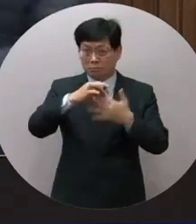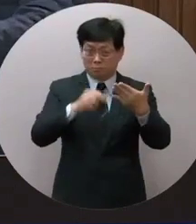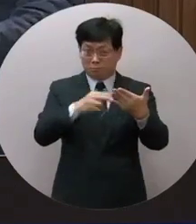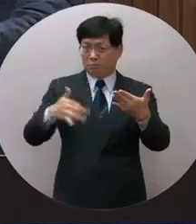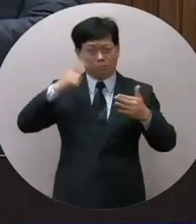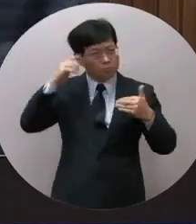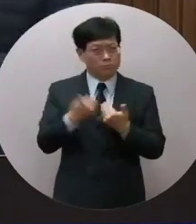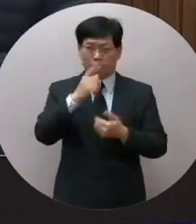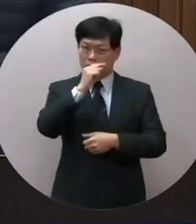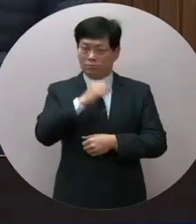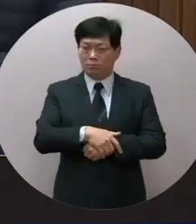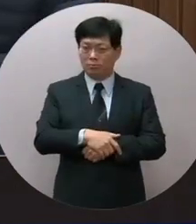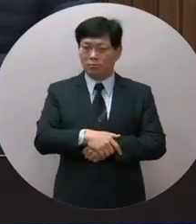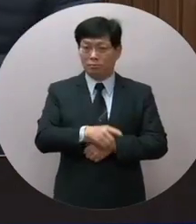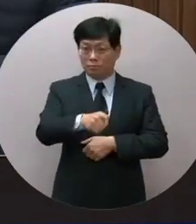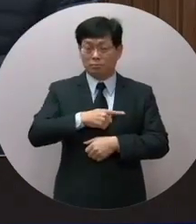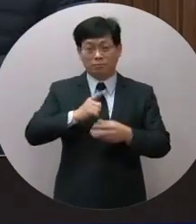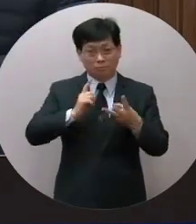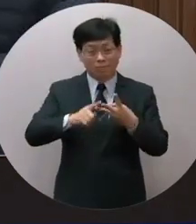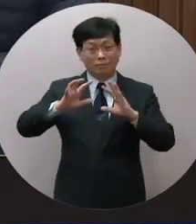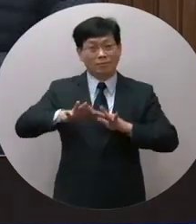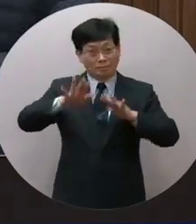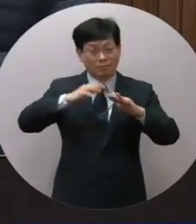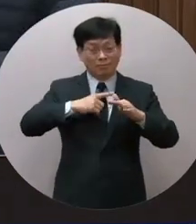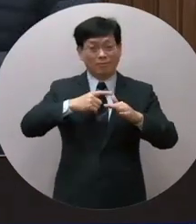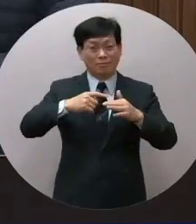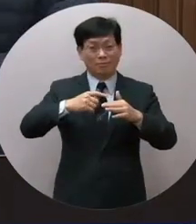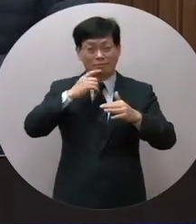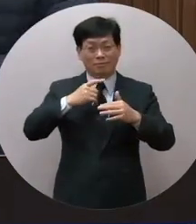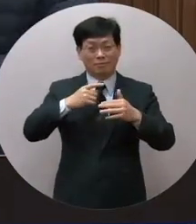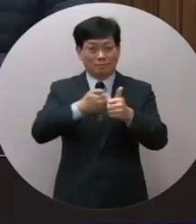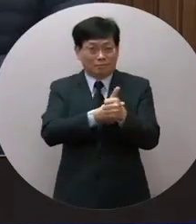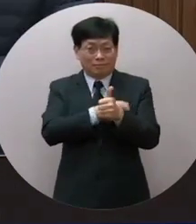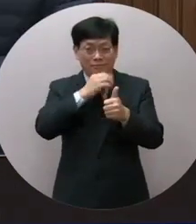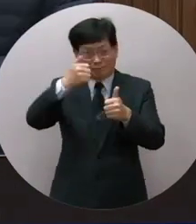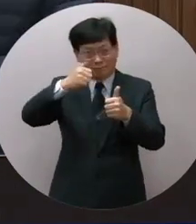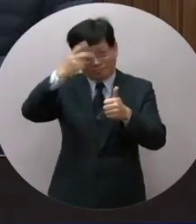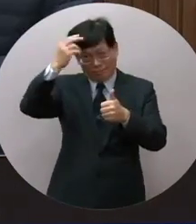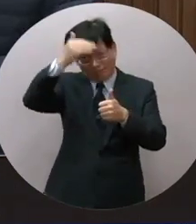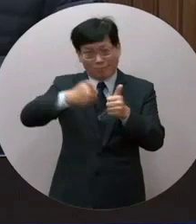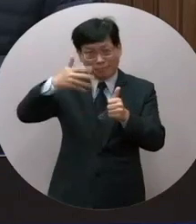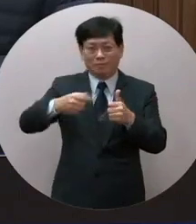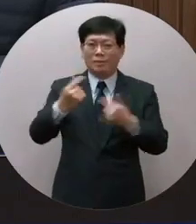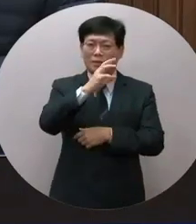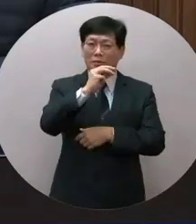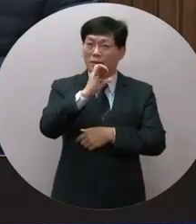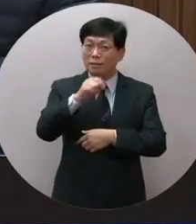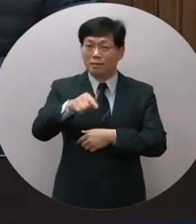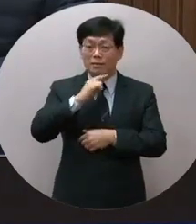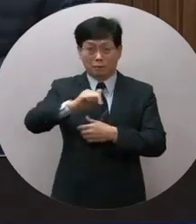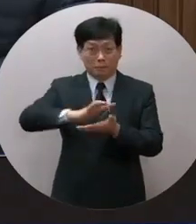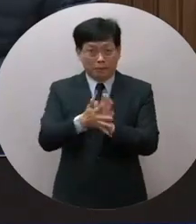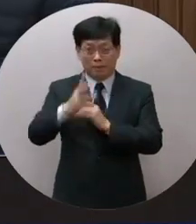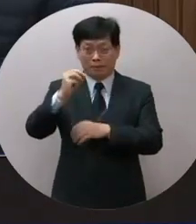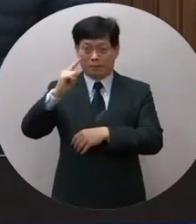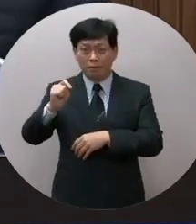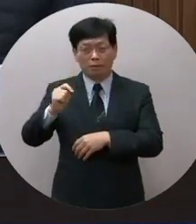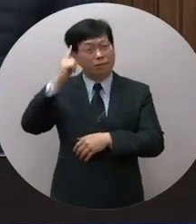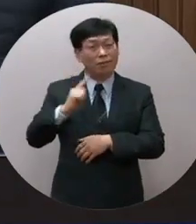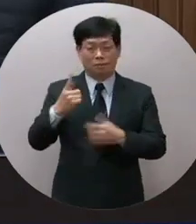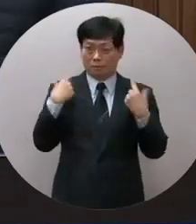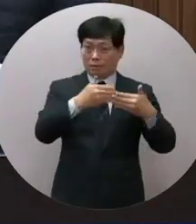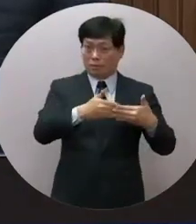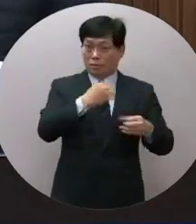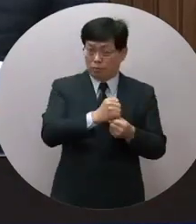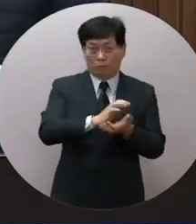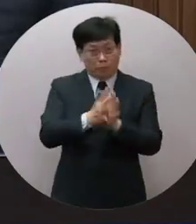看到條文他就反對最後一個國外委副主委政府主委說推動這個東西會由MIC產品變成MIT也